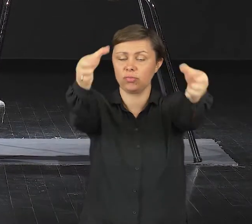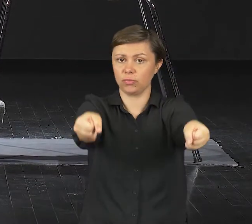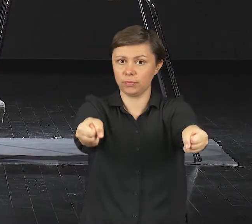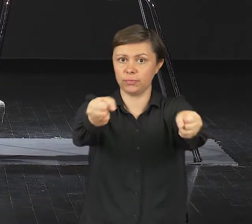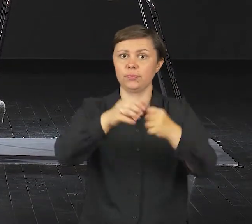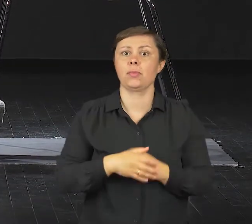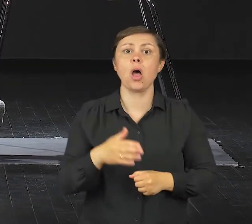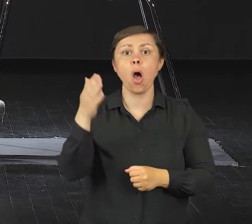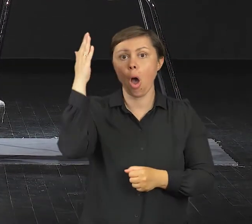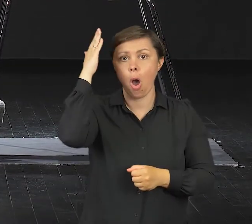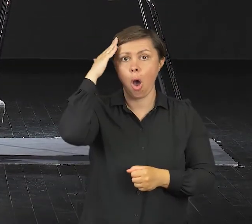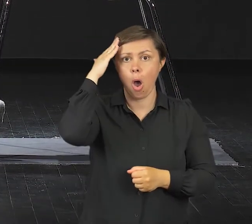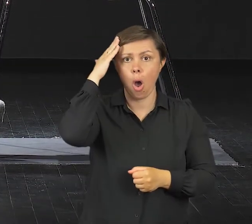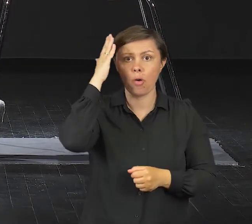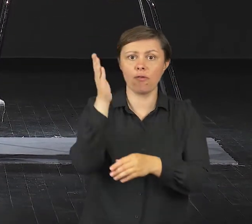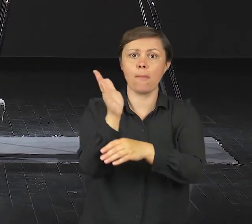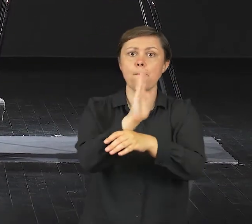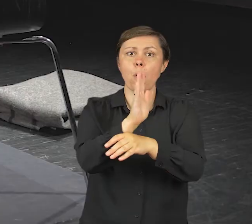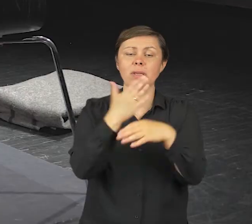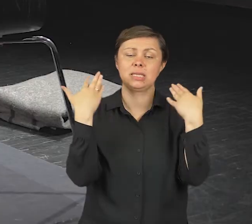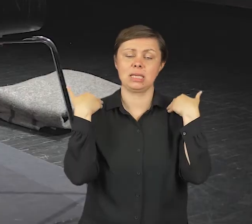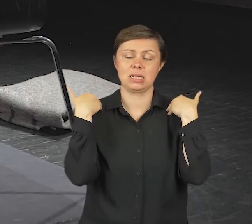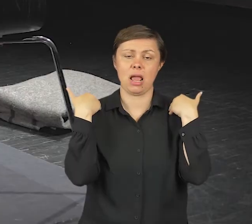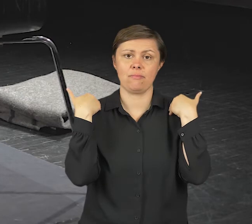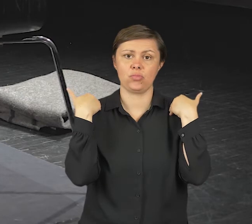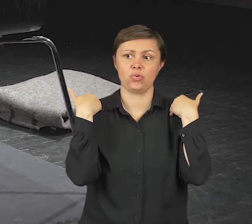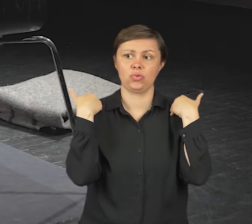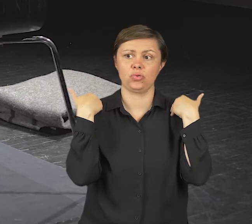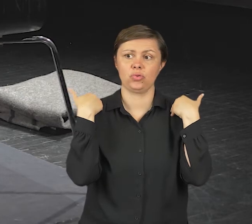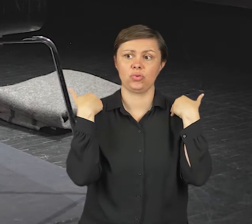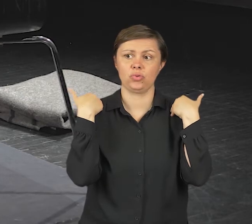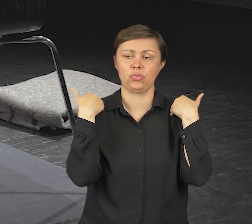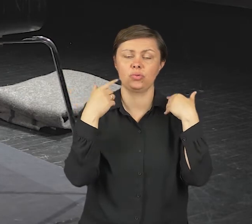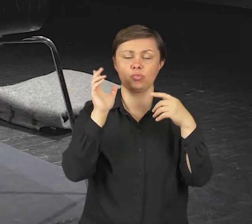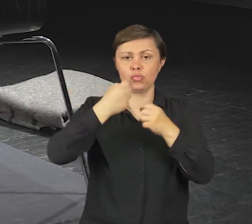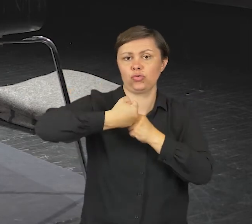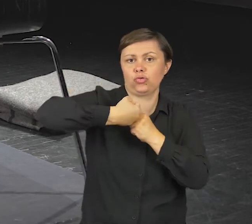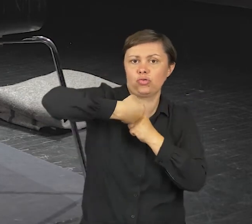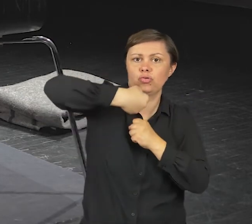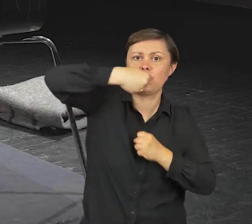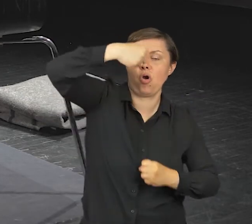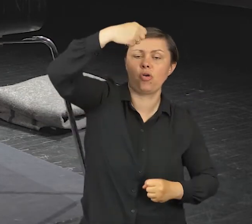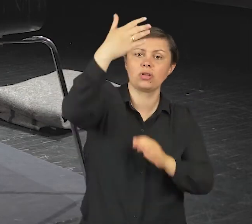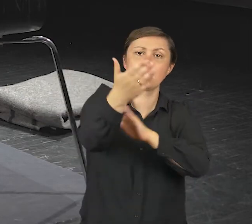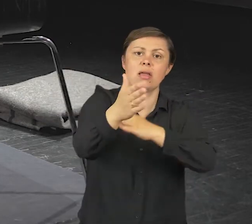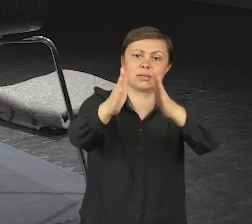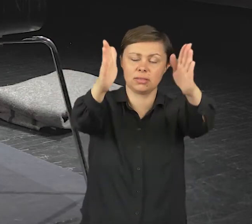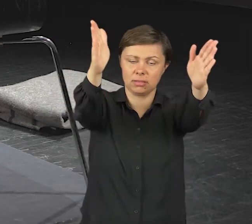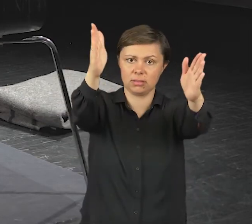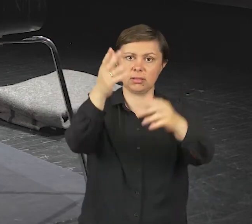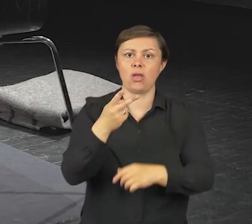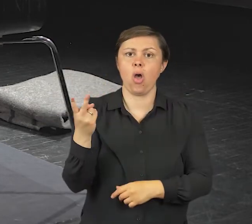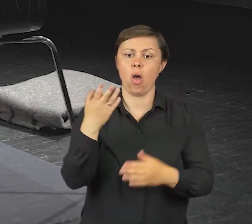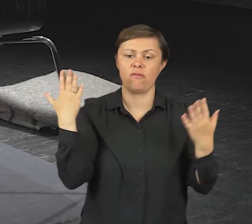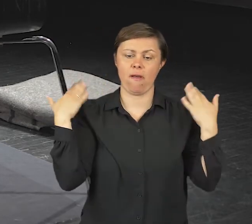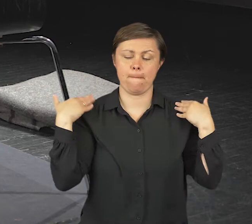głowę umieścisz między ramionami, rozciągając w przyjemny sposób oba